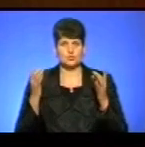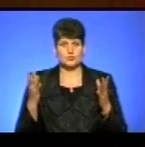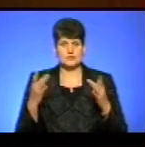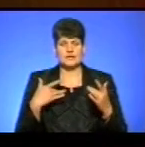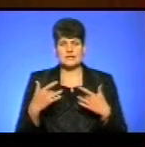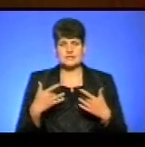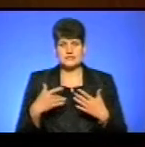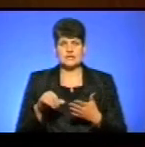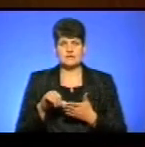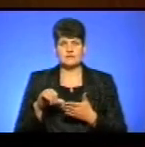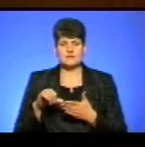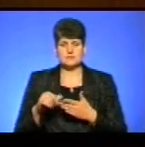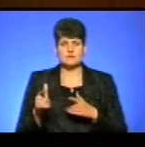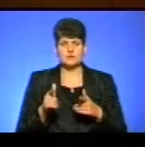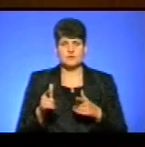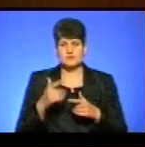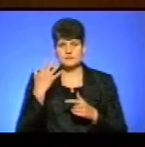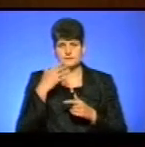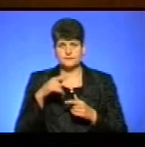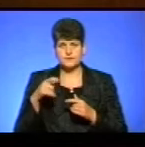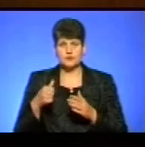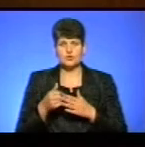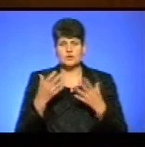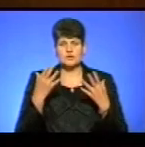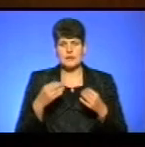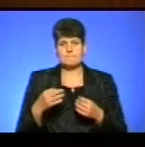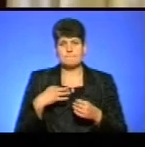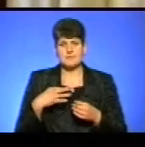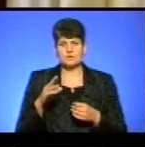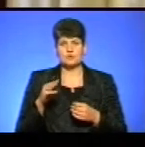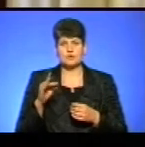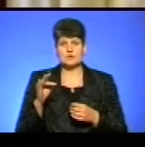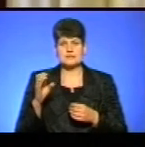На сцені виступи, які підготували незрячі люди до Дня Білої Тростини.